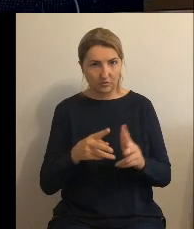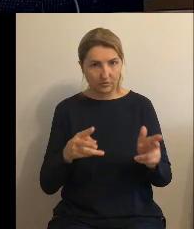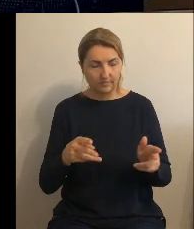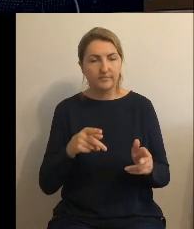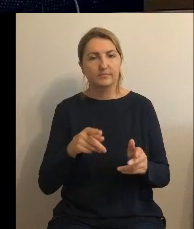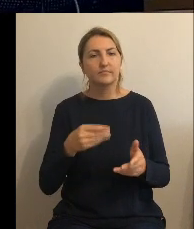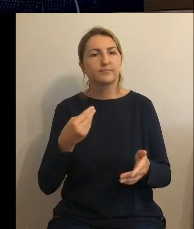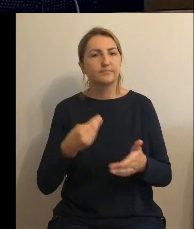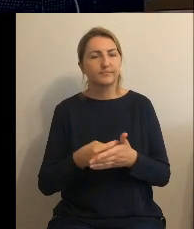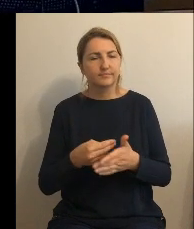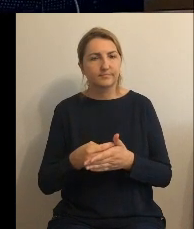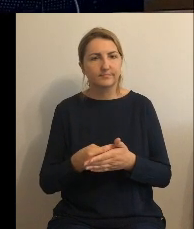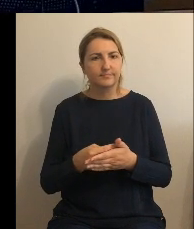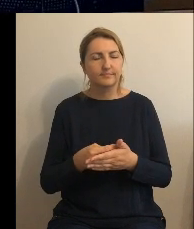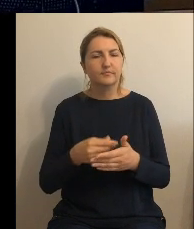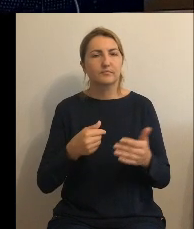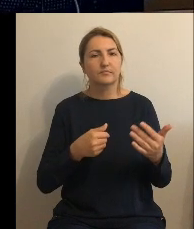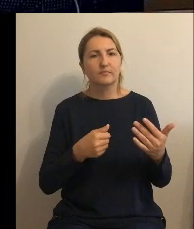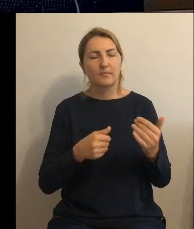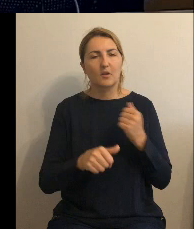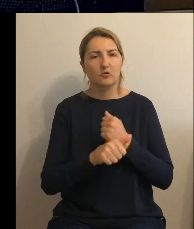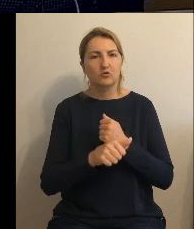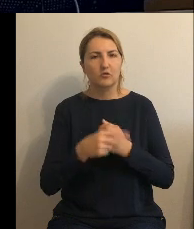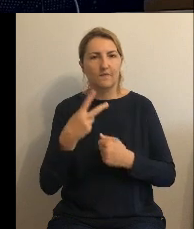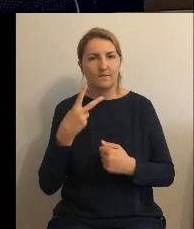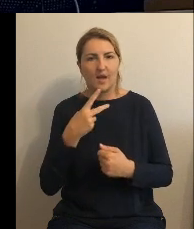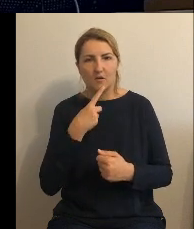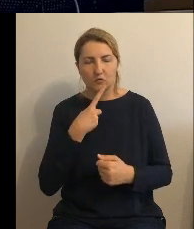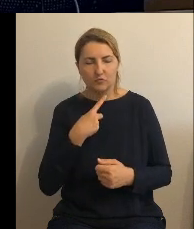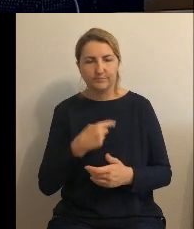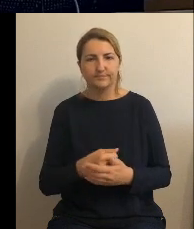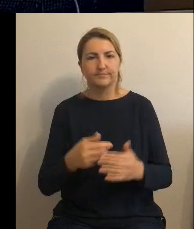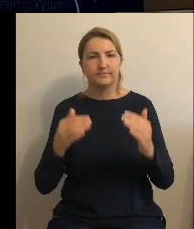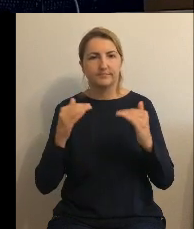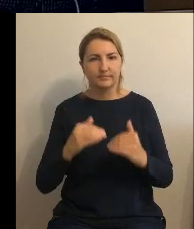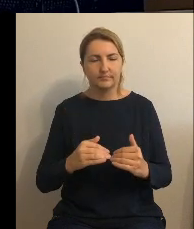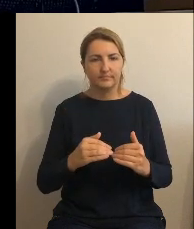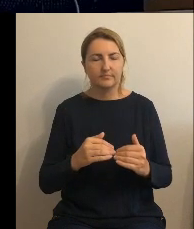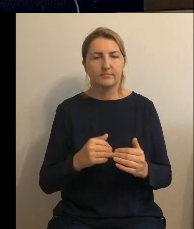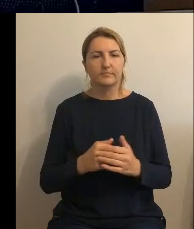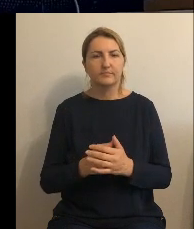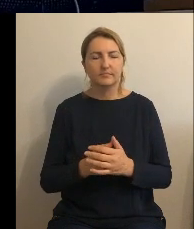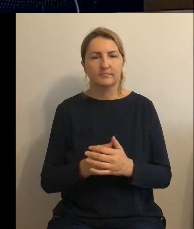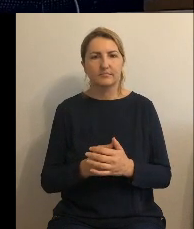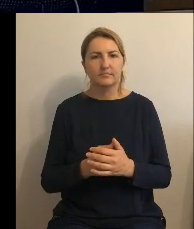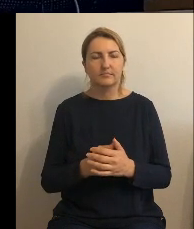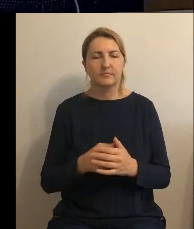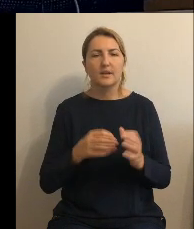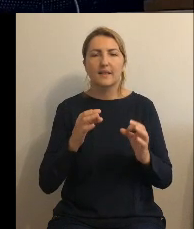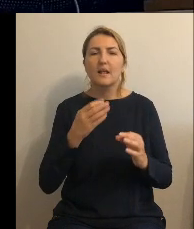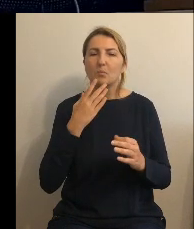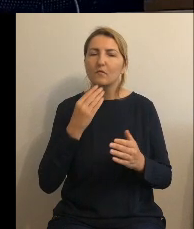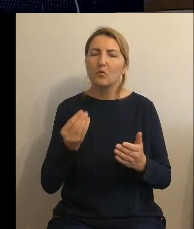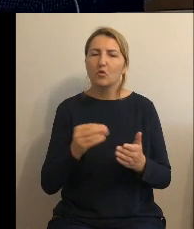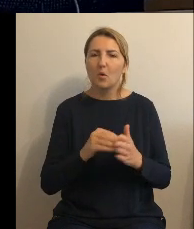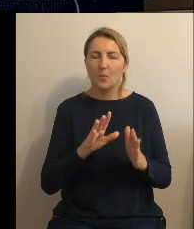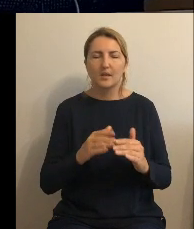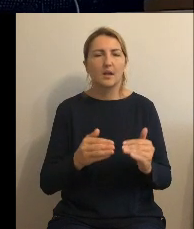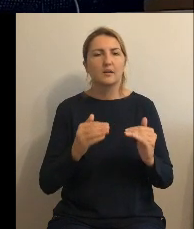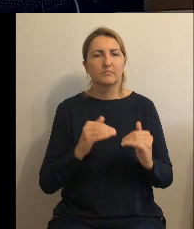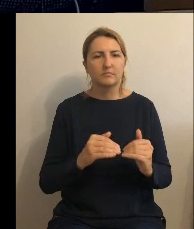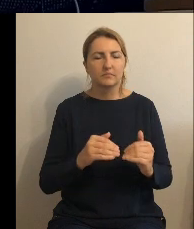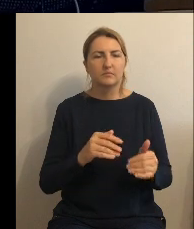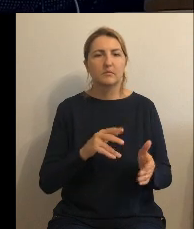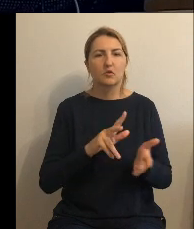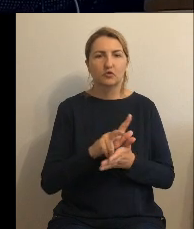grosze o dopłacie teraz mówimy cały czas o dopłacie w okresie od 13 do 24